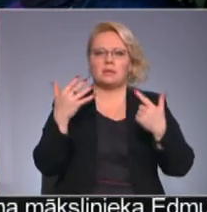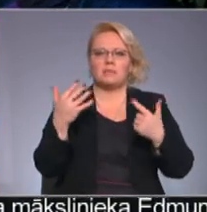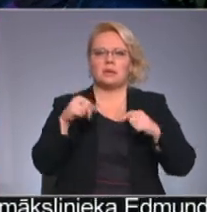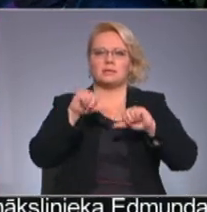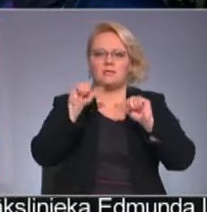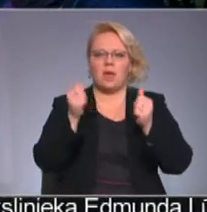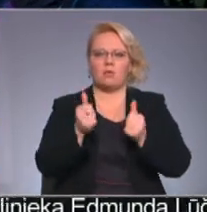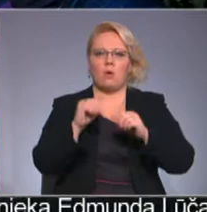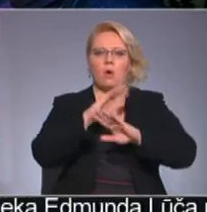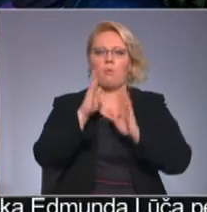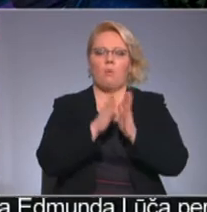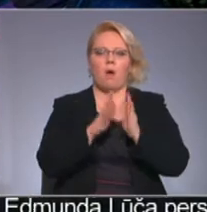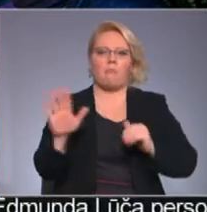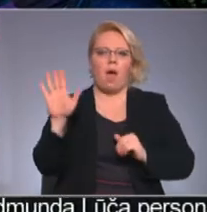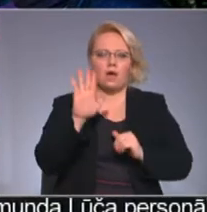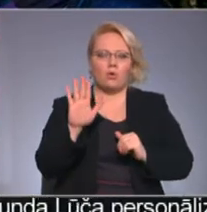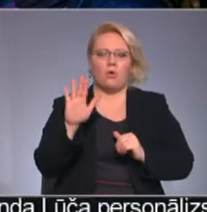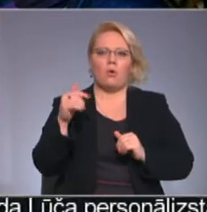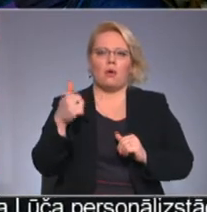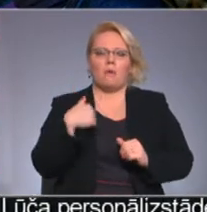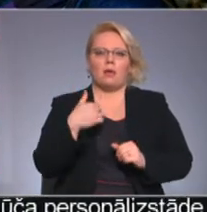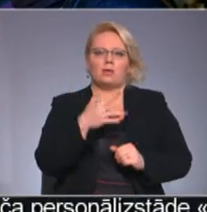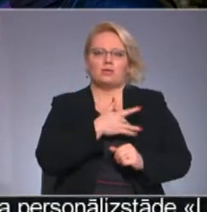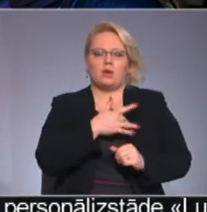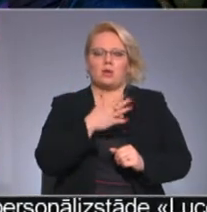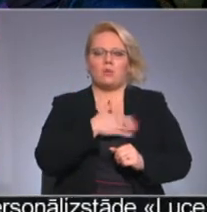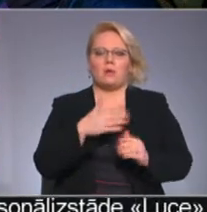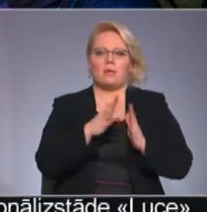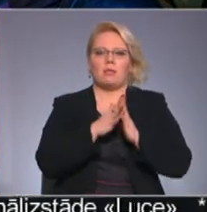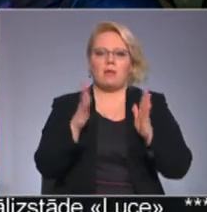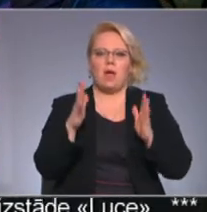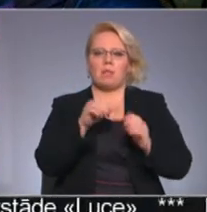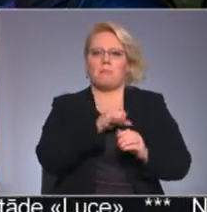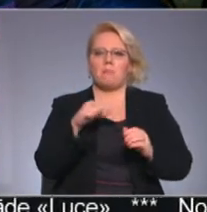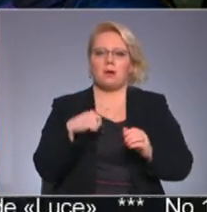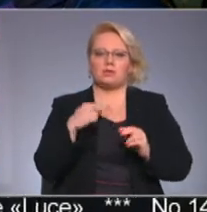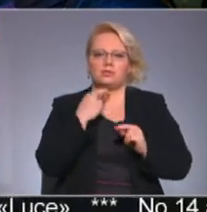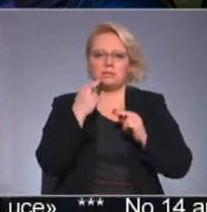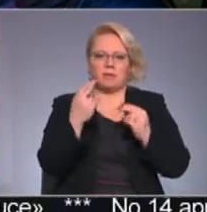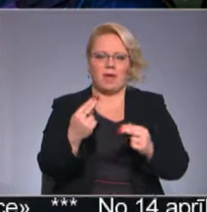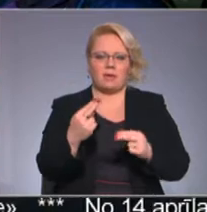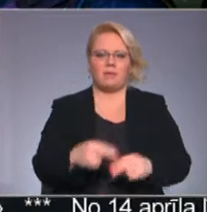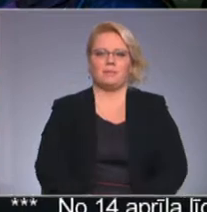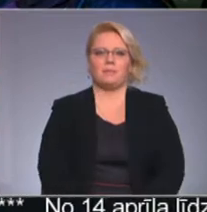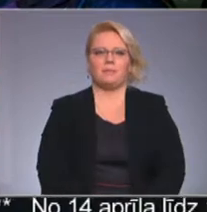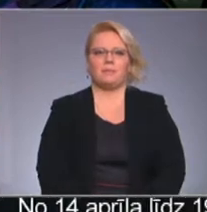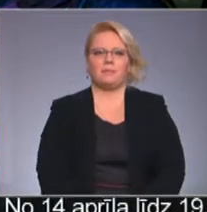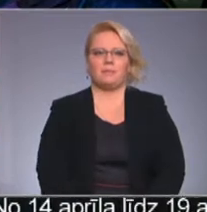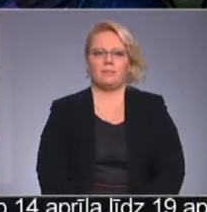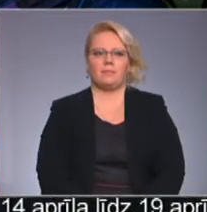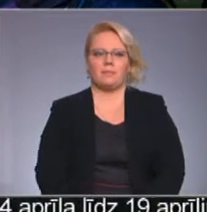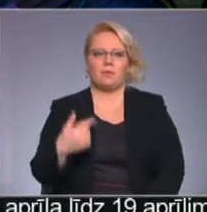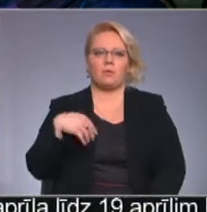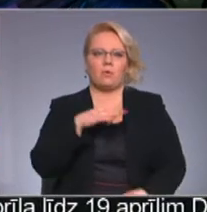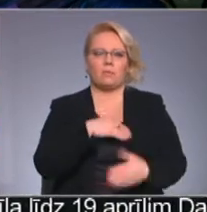kopainu. Man domāju, šķiet, ka mēs ļoti lielu pašu cieņu esam izprājušies mūsu māku zāni, un mēs